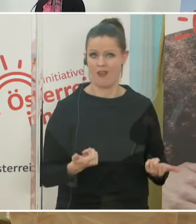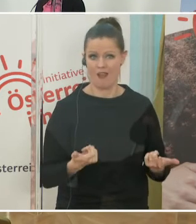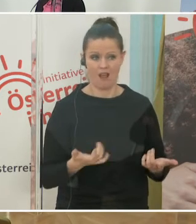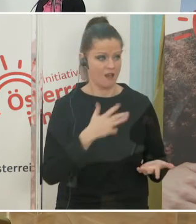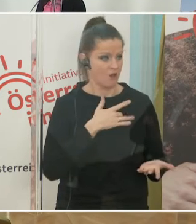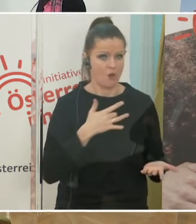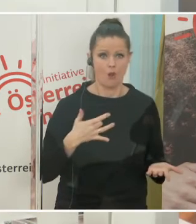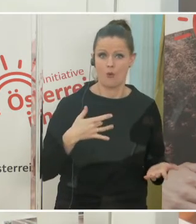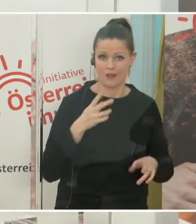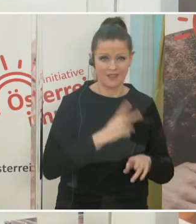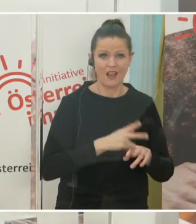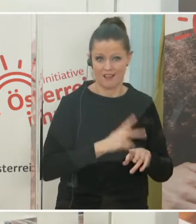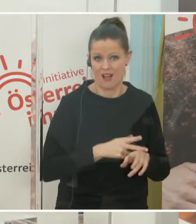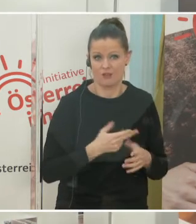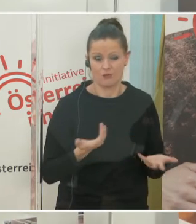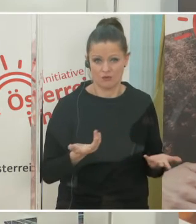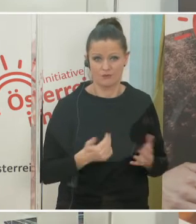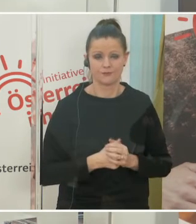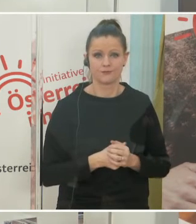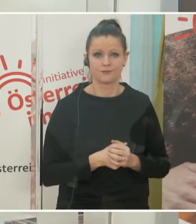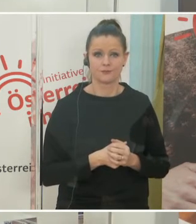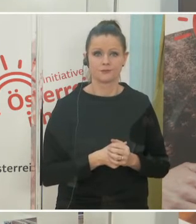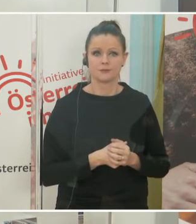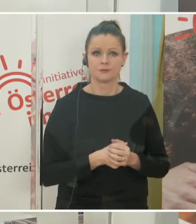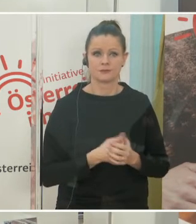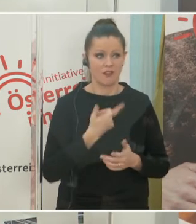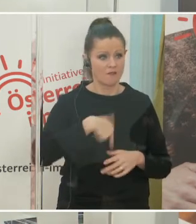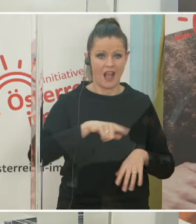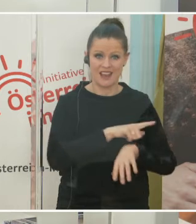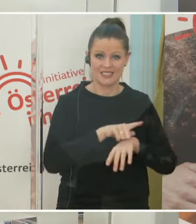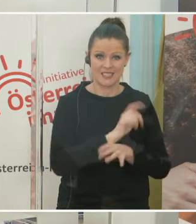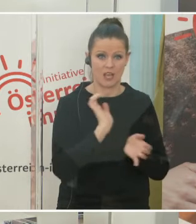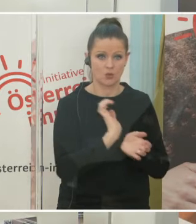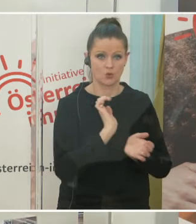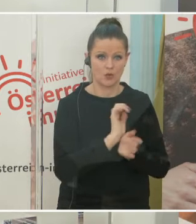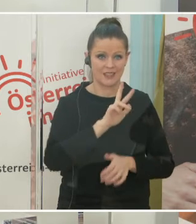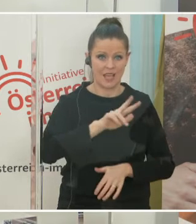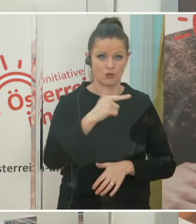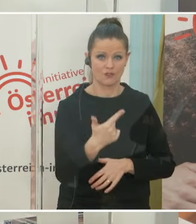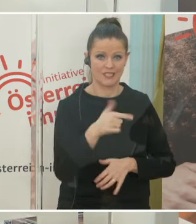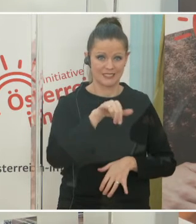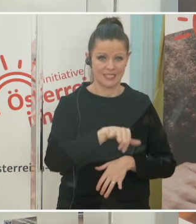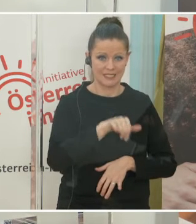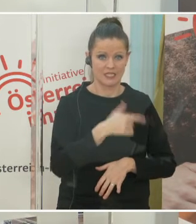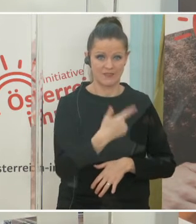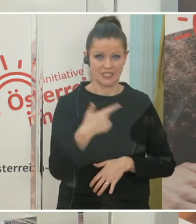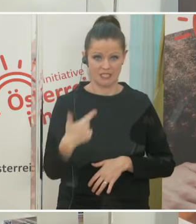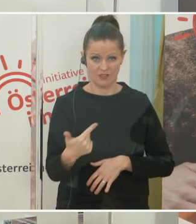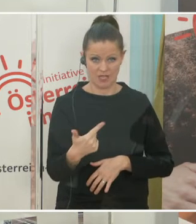Lungenerkrankung ist. Und wir waren allezeit Zeugen, dass am 23. Jänner 2020